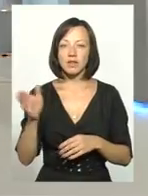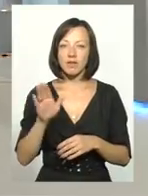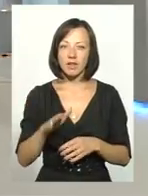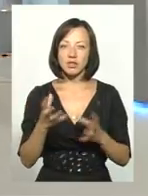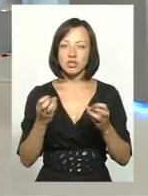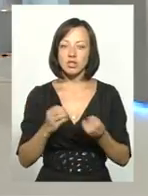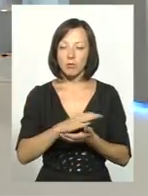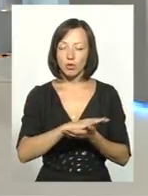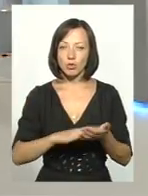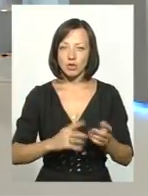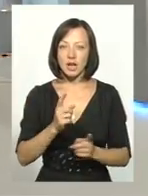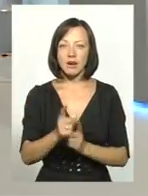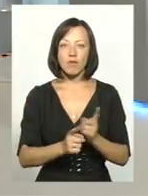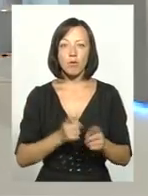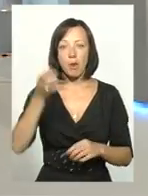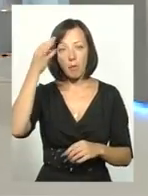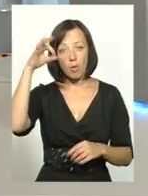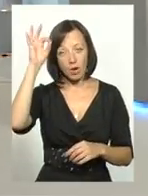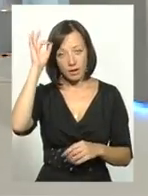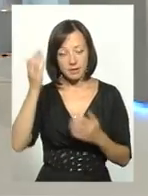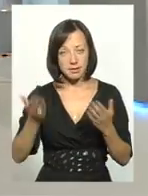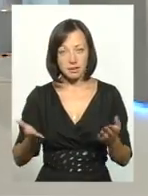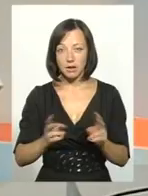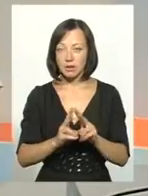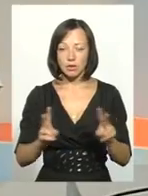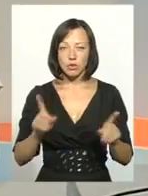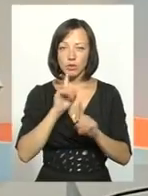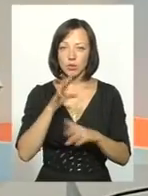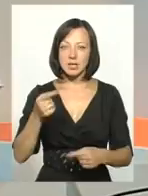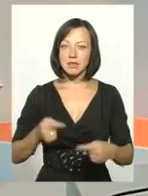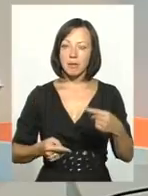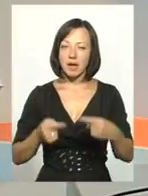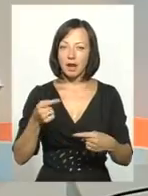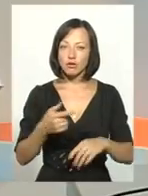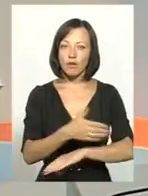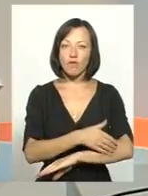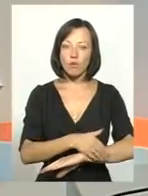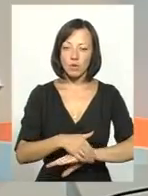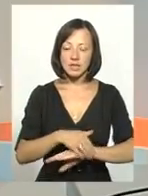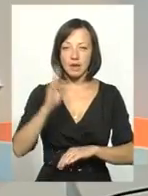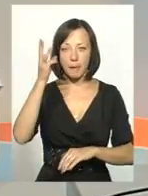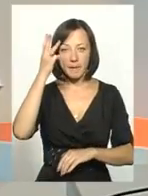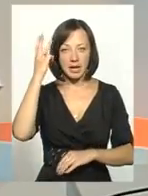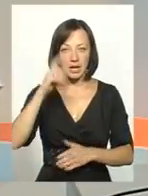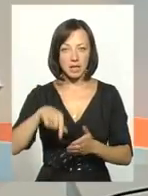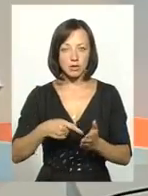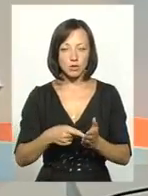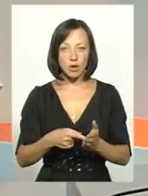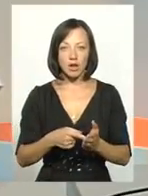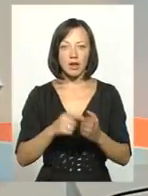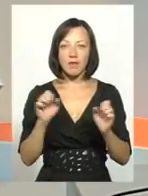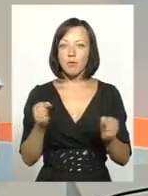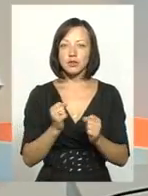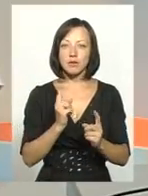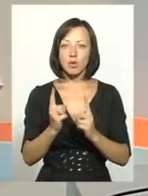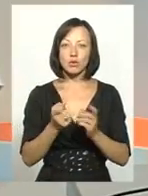ще в процесі, але реформа поліції. Сьогодні ніхто не буде заперечувати, що вулицями навіть Хмельницького буквально неможливо